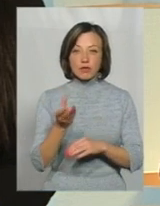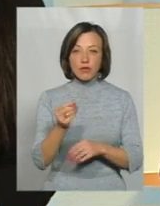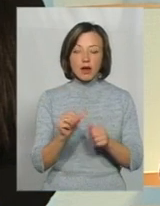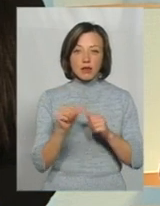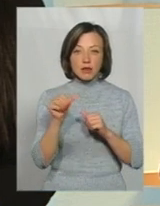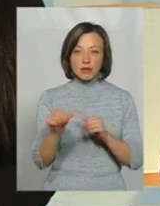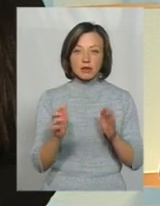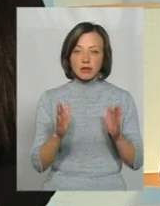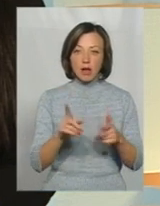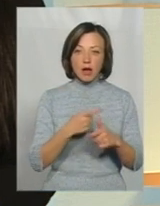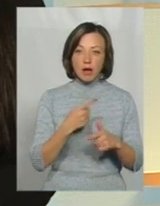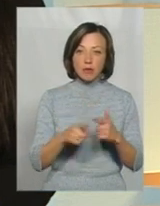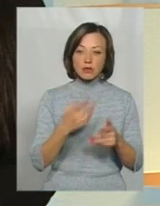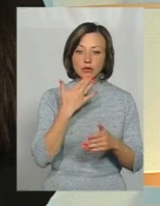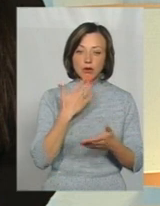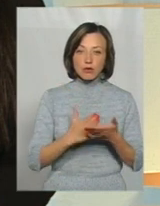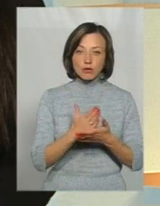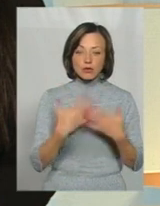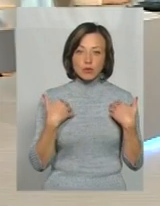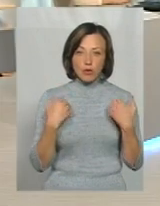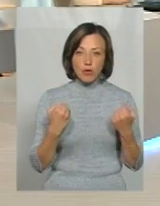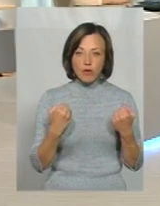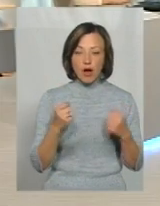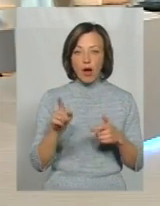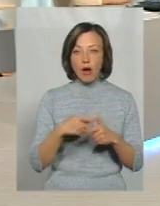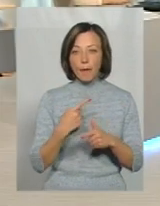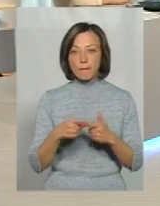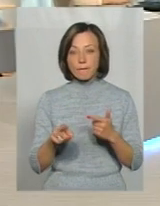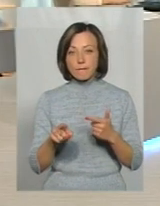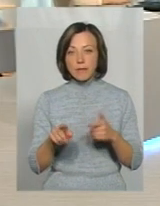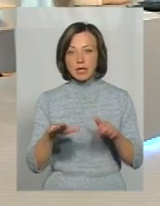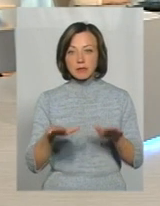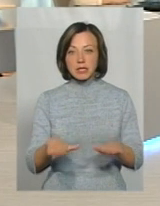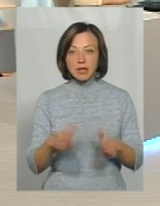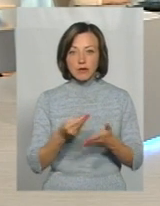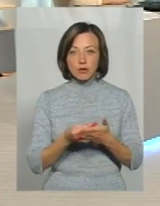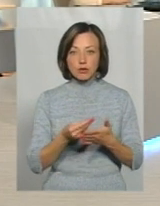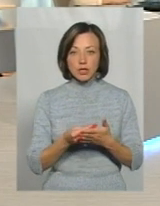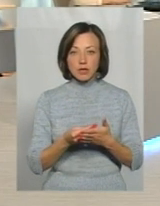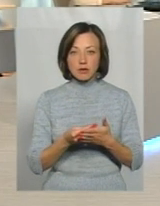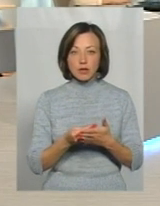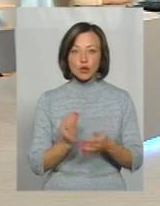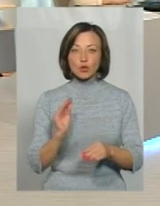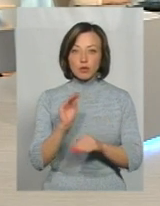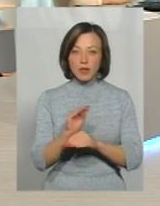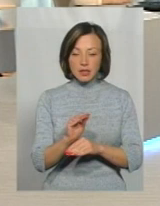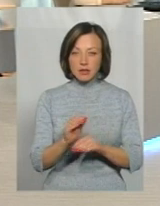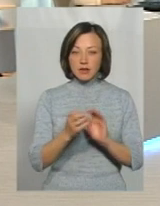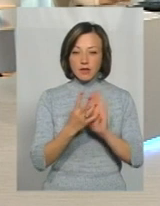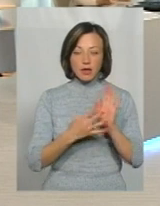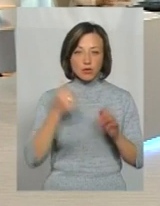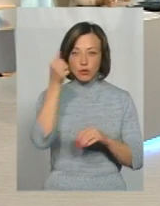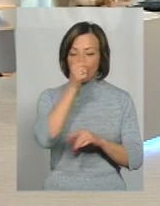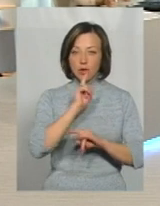виключно або з Національної служби здоров'я для первинної ланки, або із місцевих бюджетів. Не буде